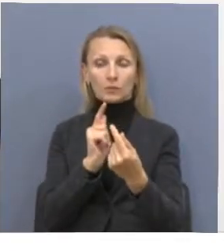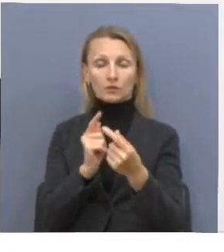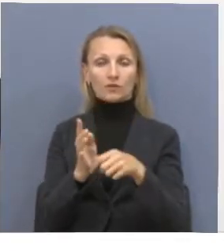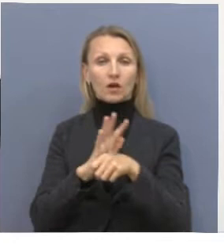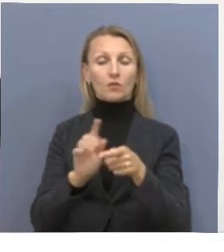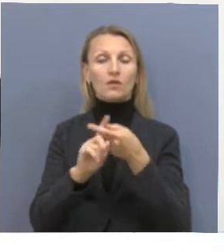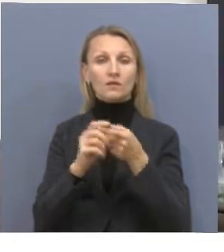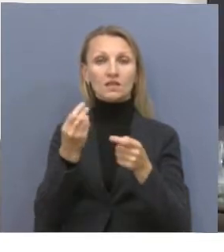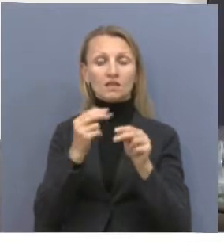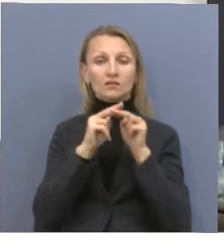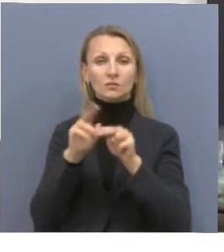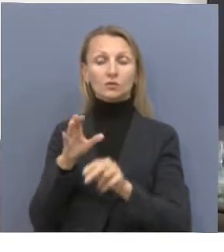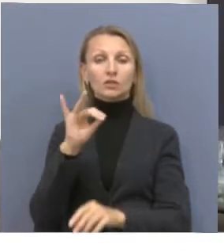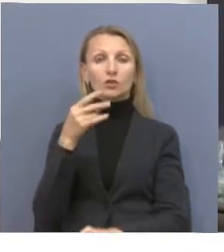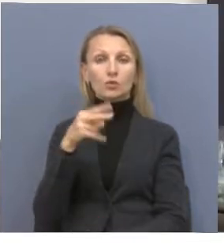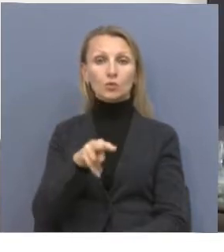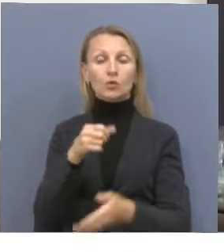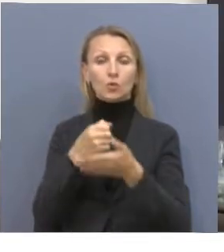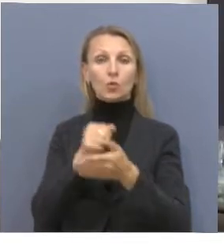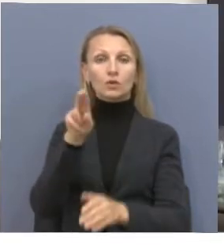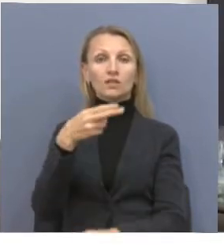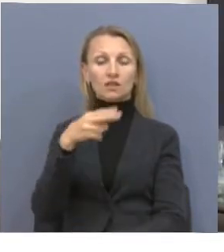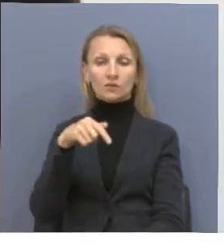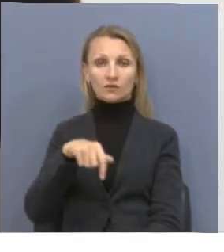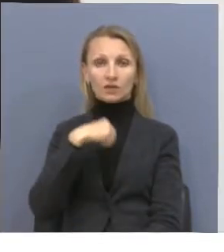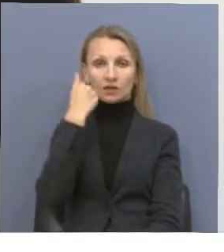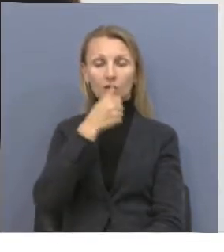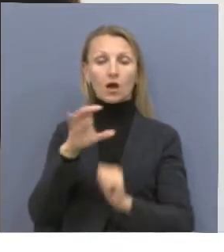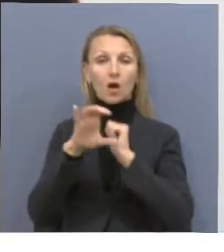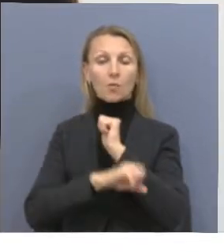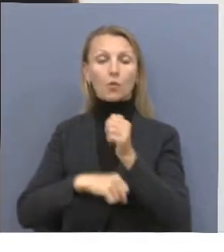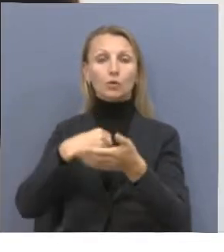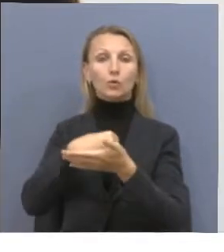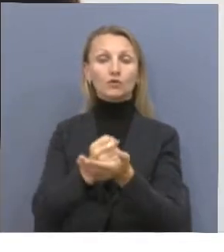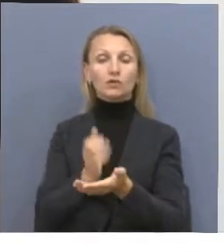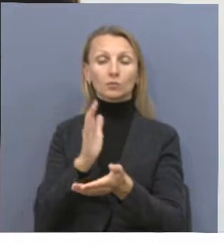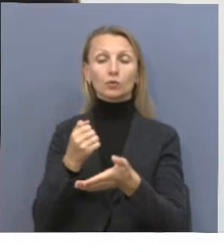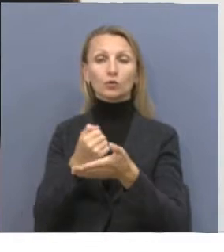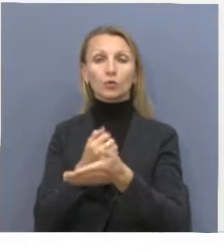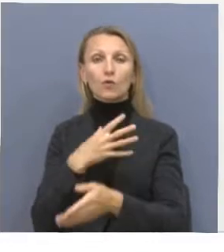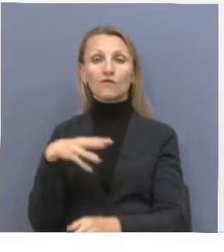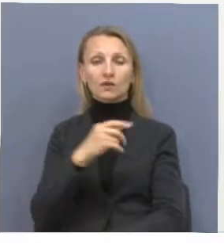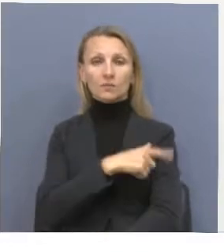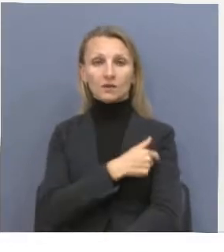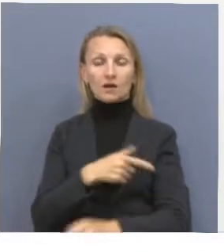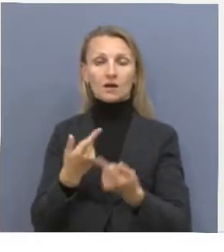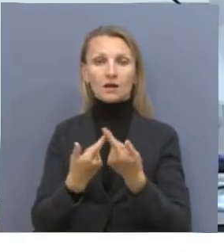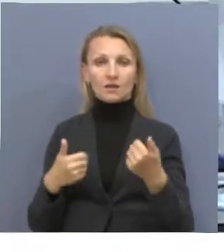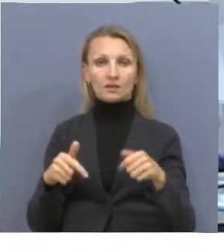средств планируется с июля по декабрь текущего года. Затем после утверждения будут доведены до всех медицинских организаций.